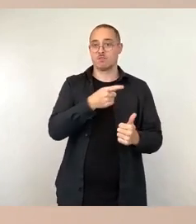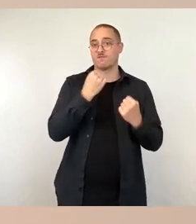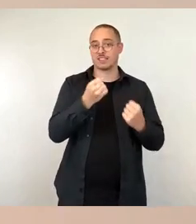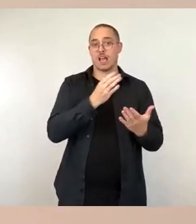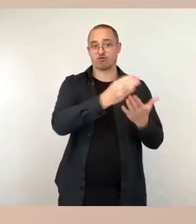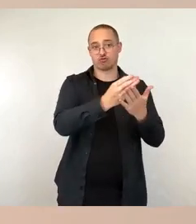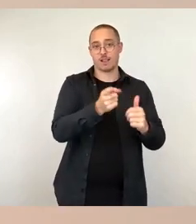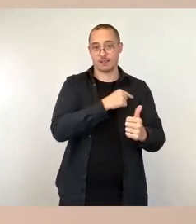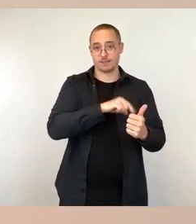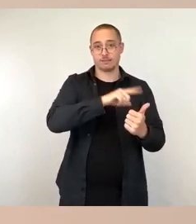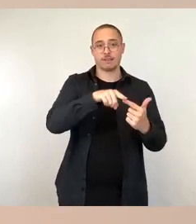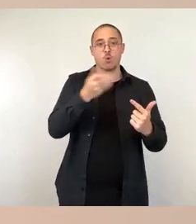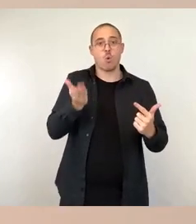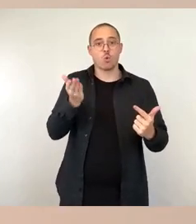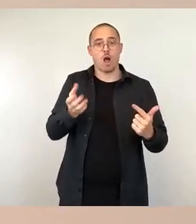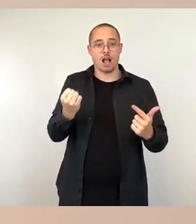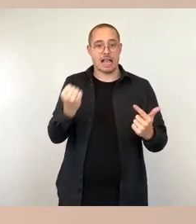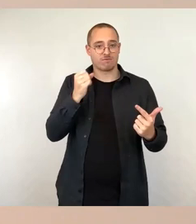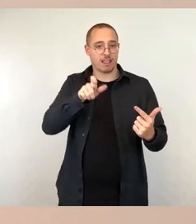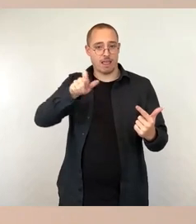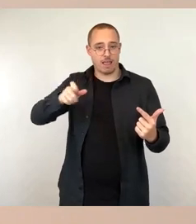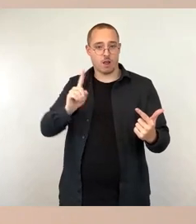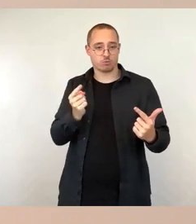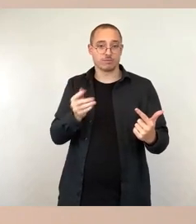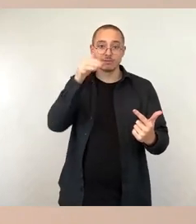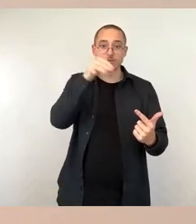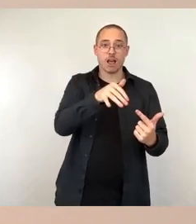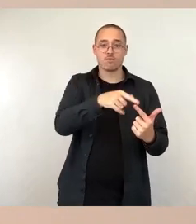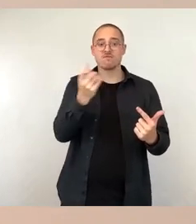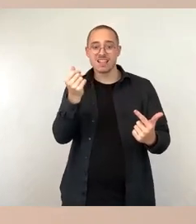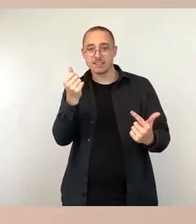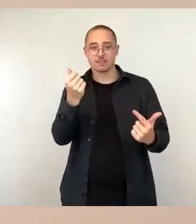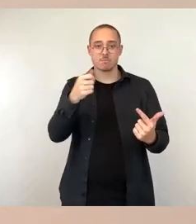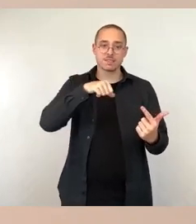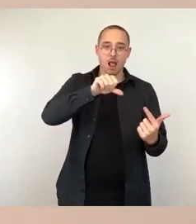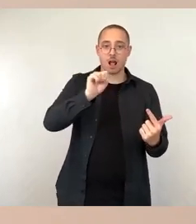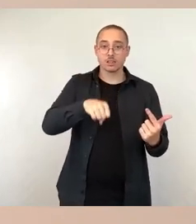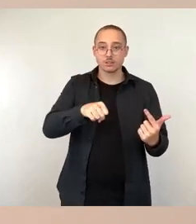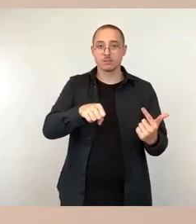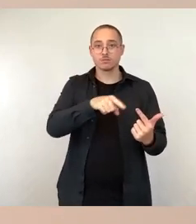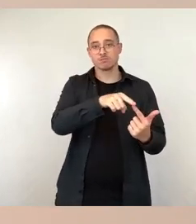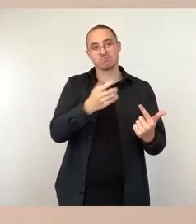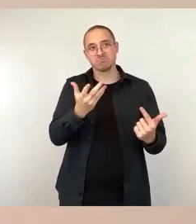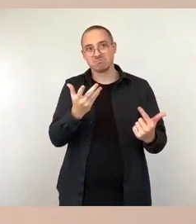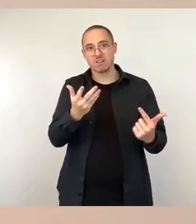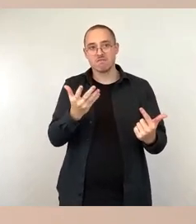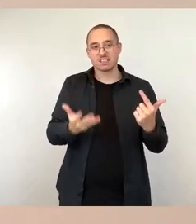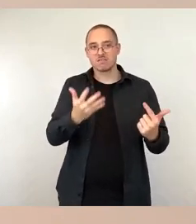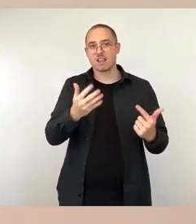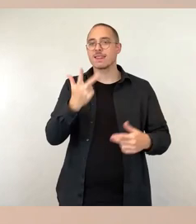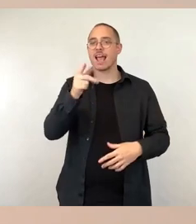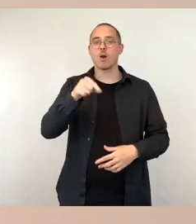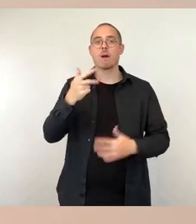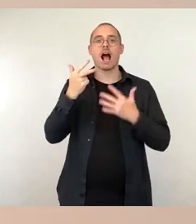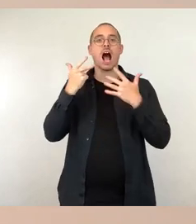Honorarkräften da ist und an Finanzen könnte man nach aktueller Rechnung 3,8 VZE schaffen, die